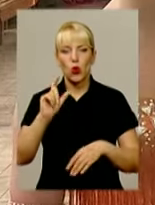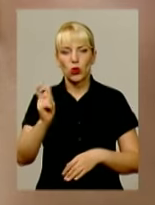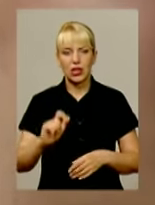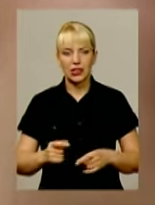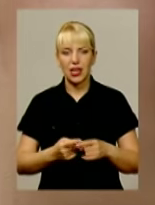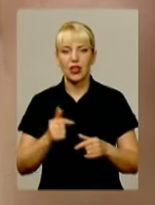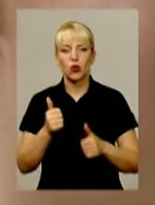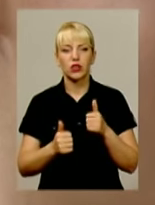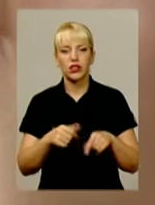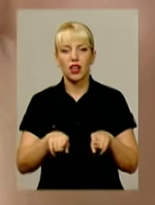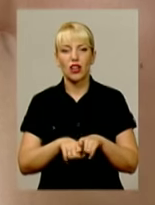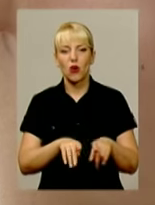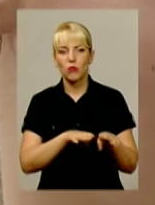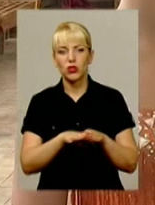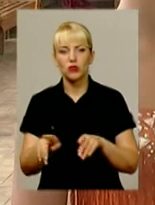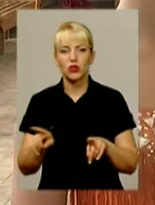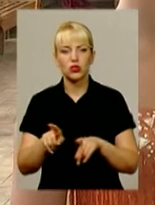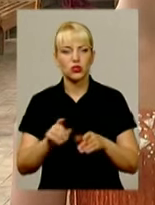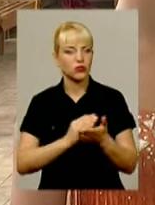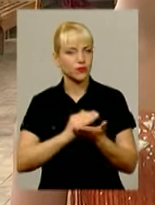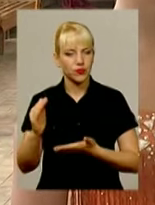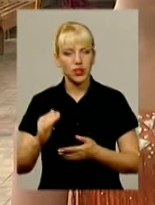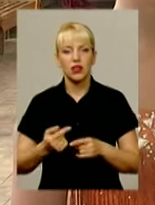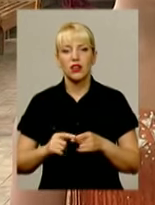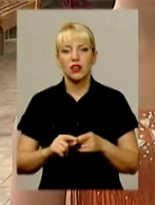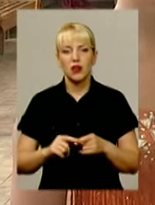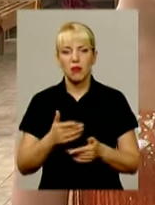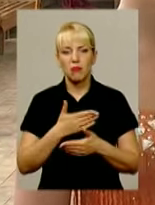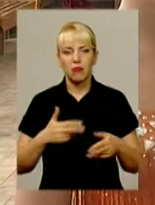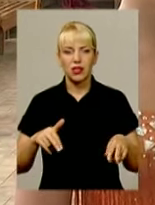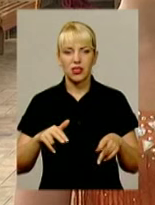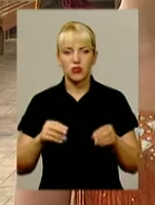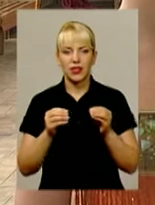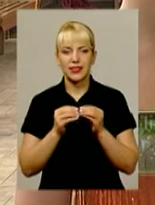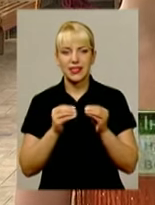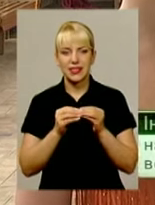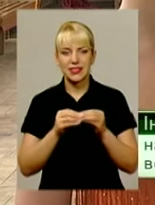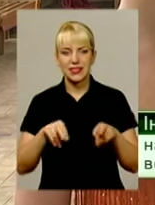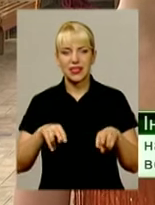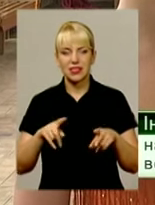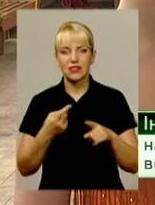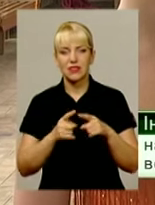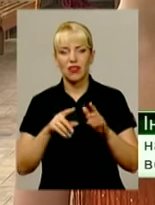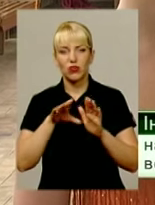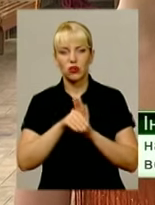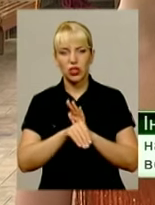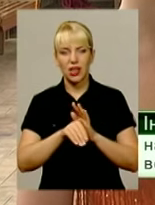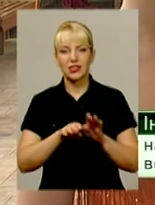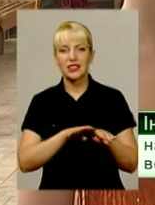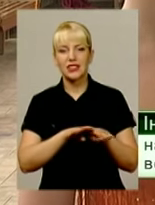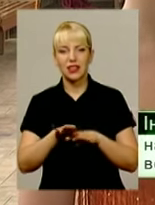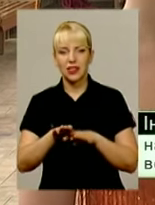конкуренція на такому рівні, що аж зашкалює. Ми танцювали 10 танців, це включаючи «Стандарт» та